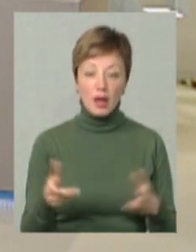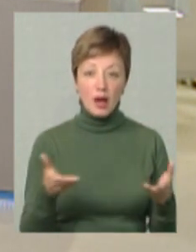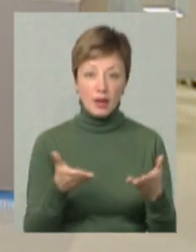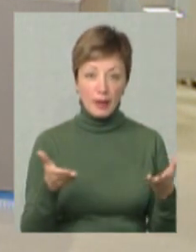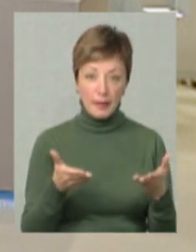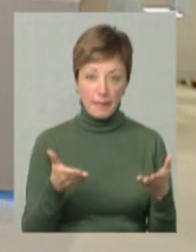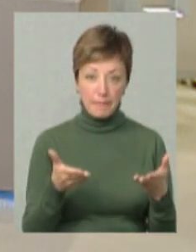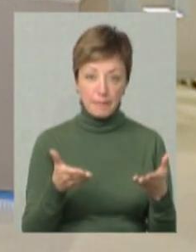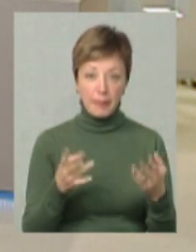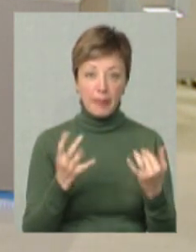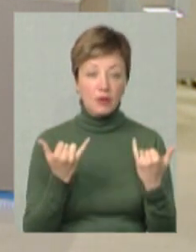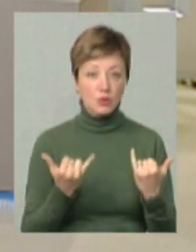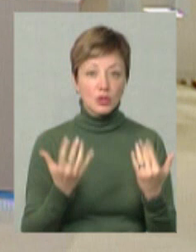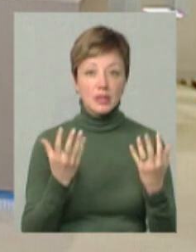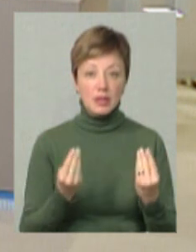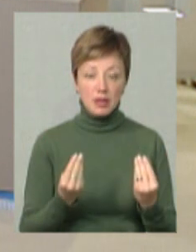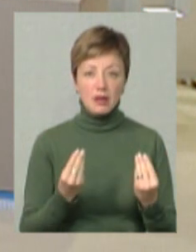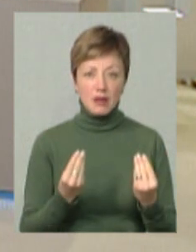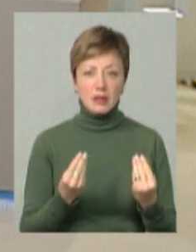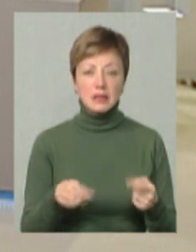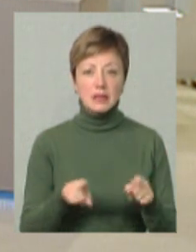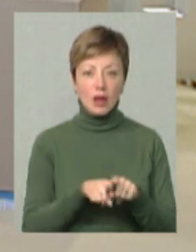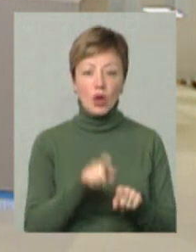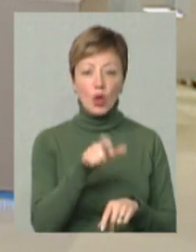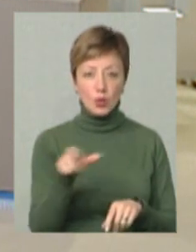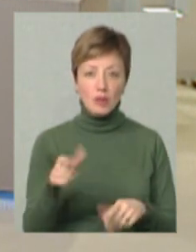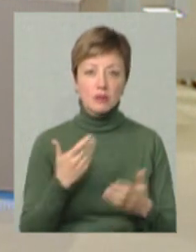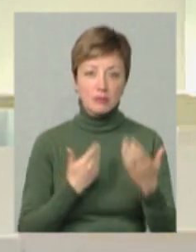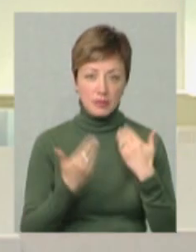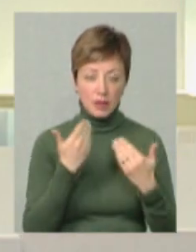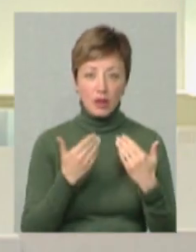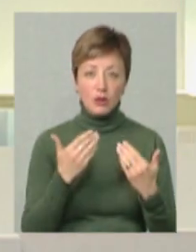які на сьогоднішній день… процес взагалі такий, що люди звертаються.